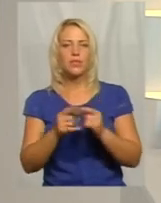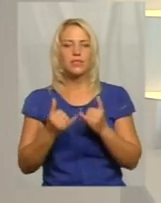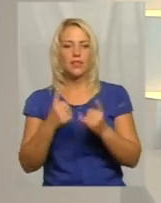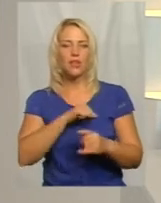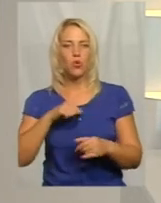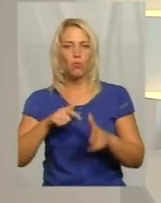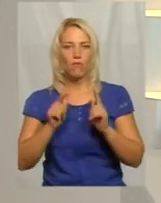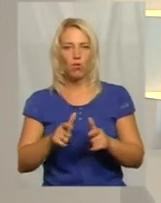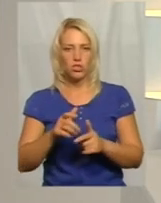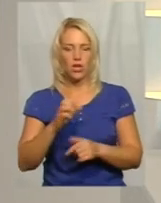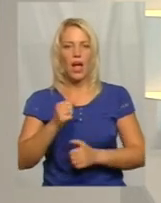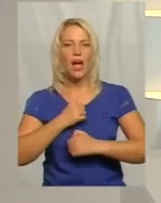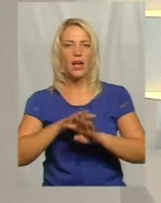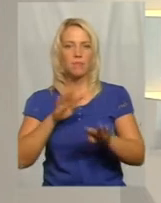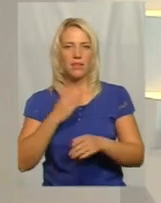об'єднаних сил?